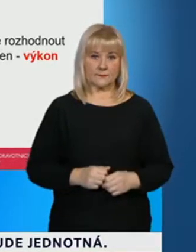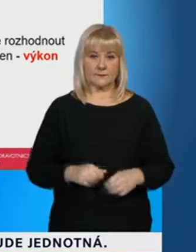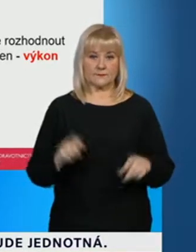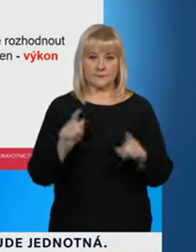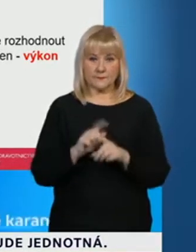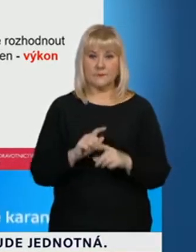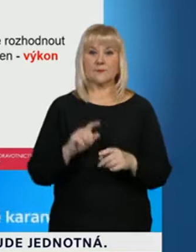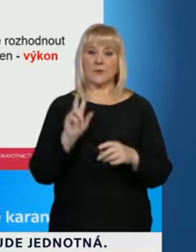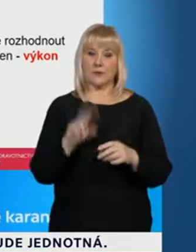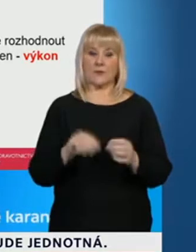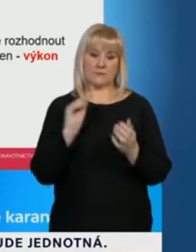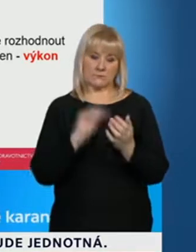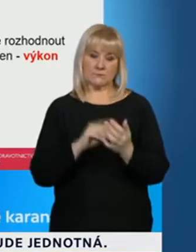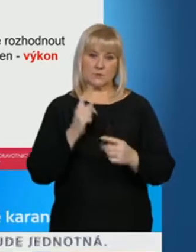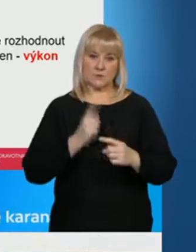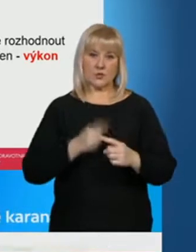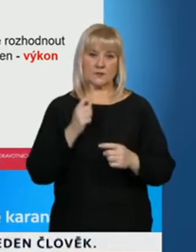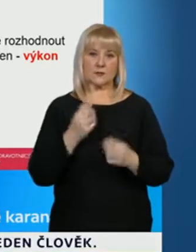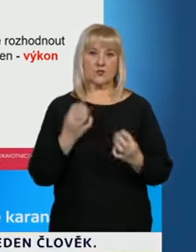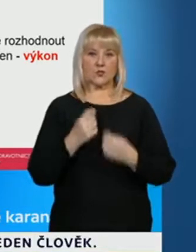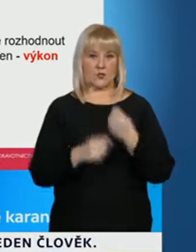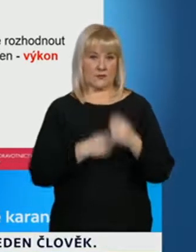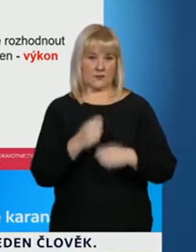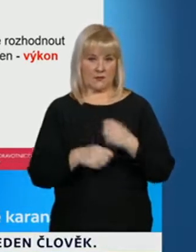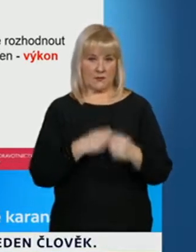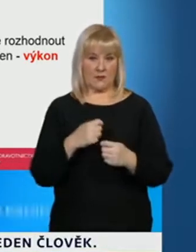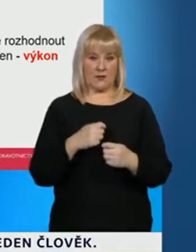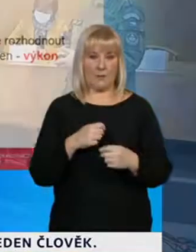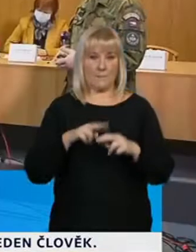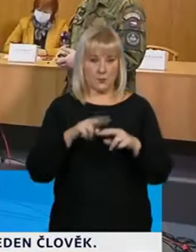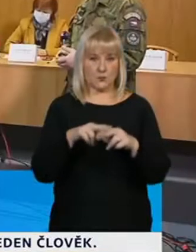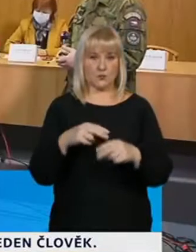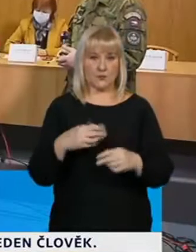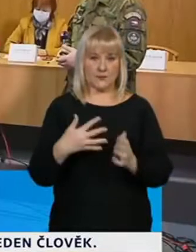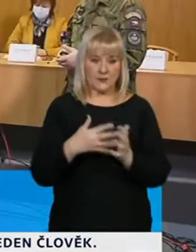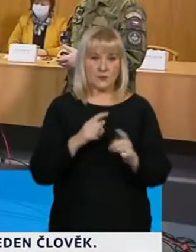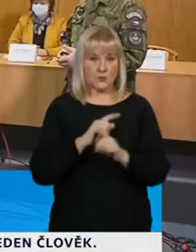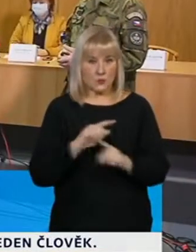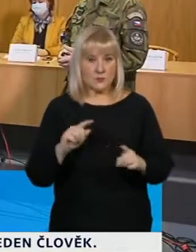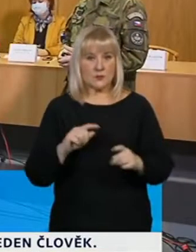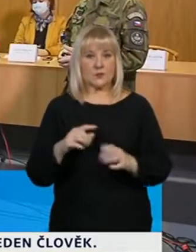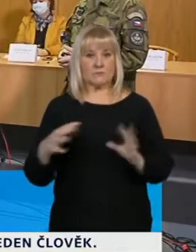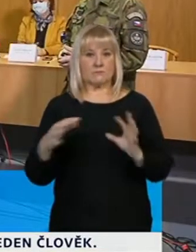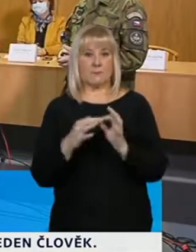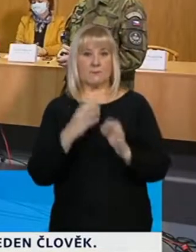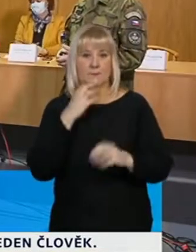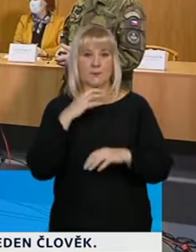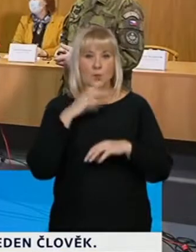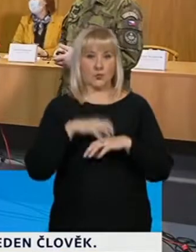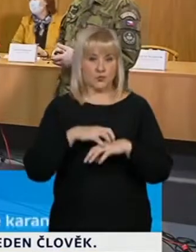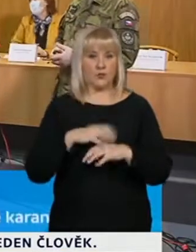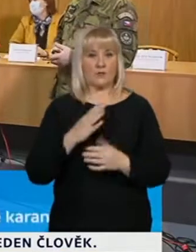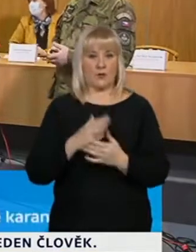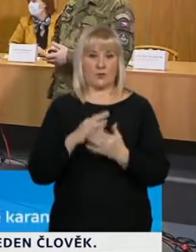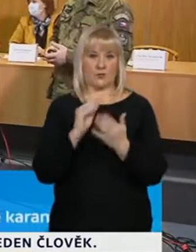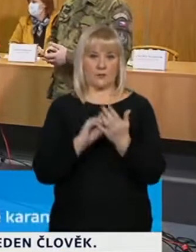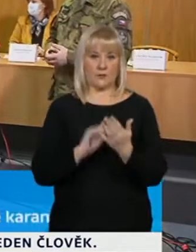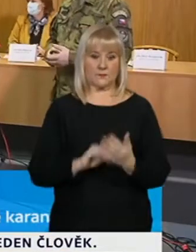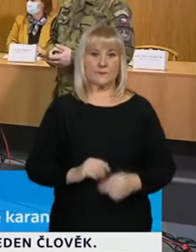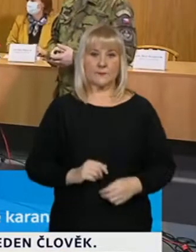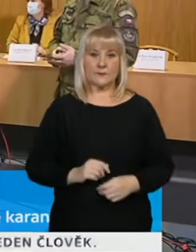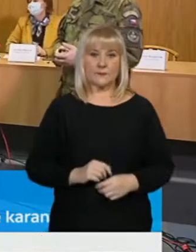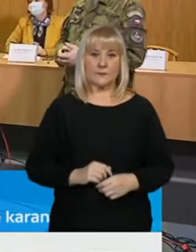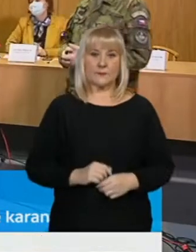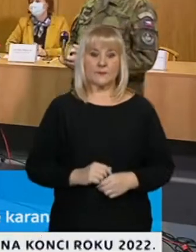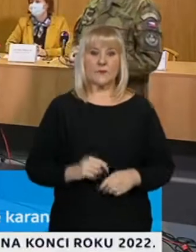i výkony v součinnosti s všeobecnozdravotním pojišťovnou a dalšími pojišťovnami. Prosím, snímek. Tak, tady krátce